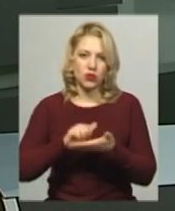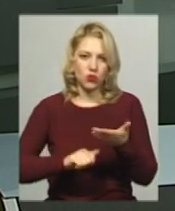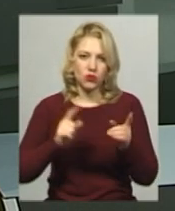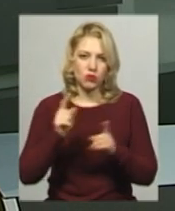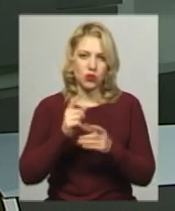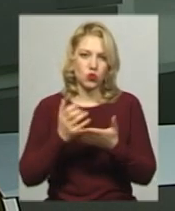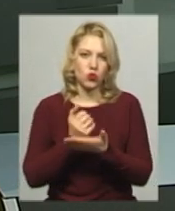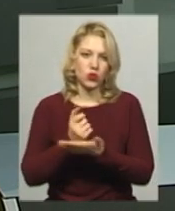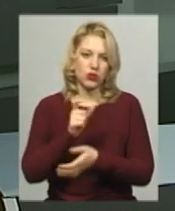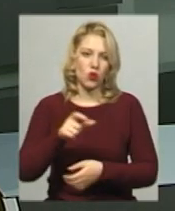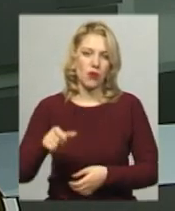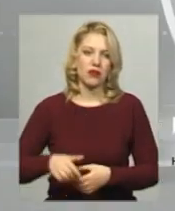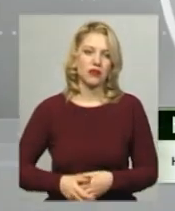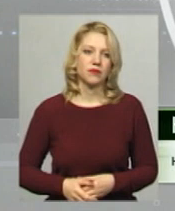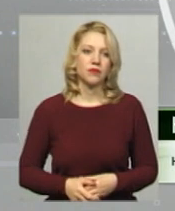доходів громадян.